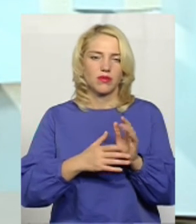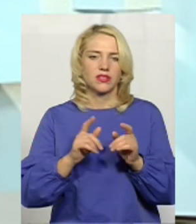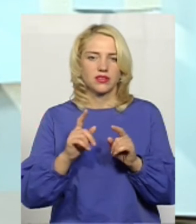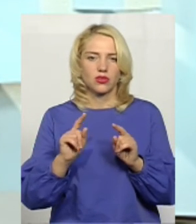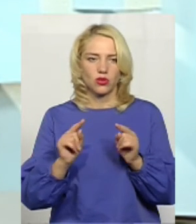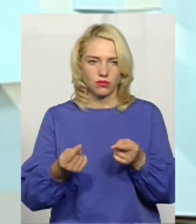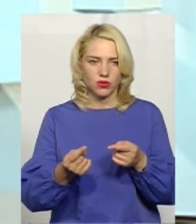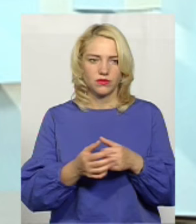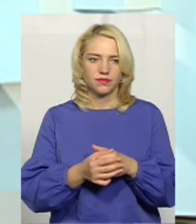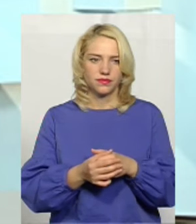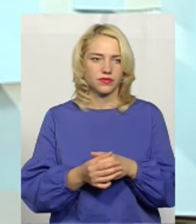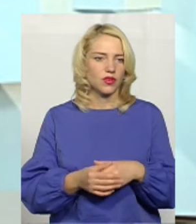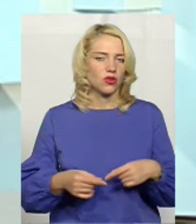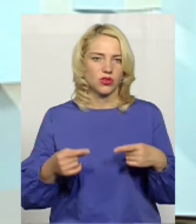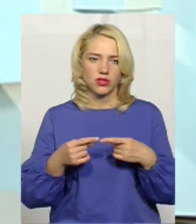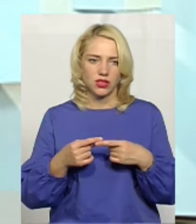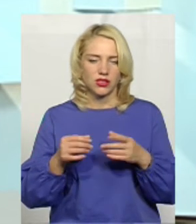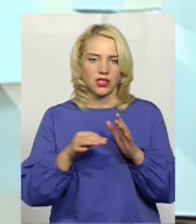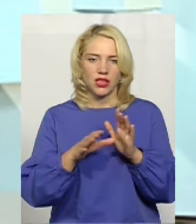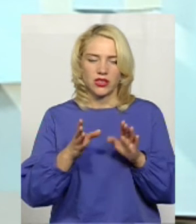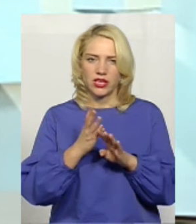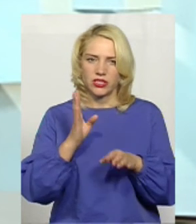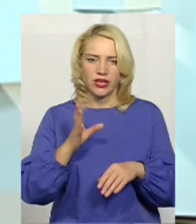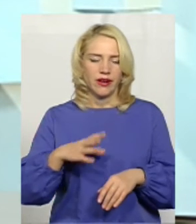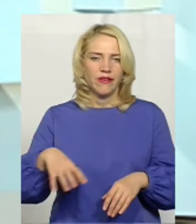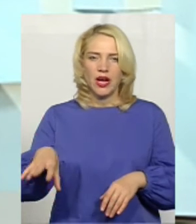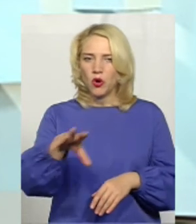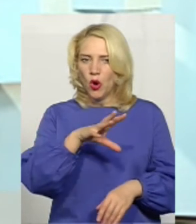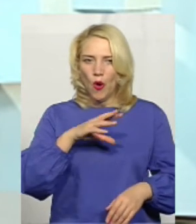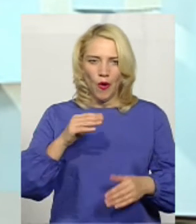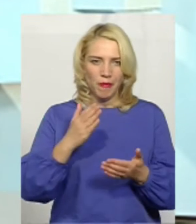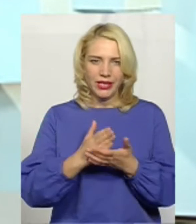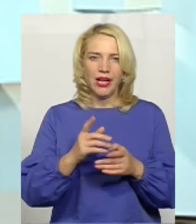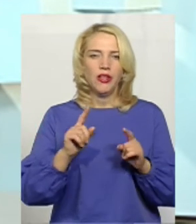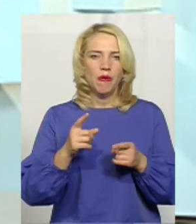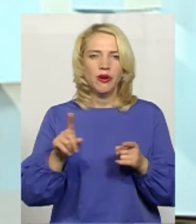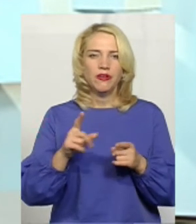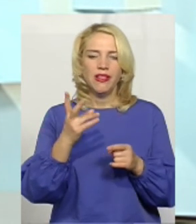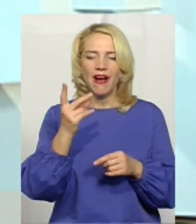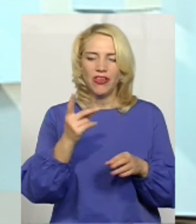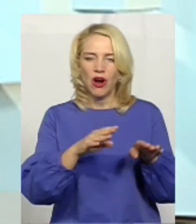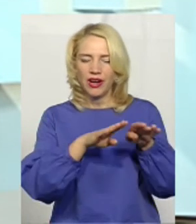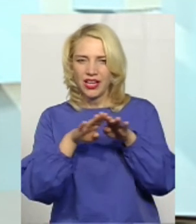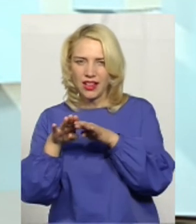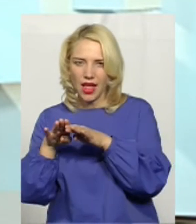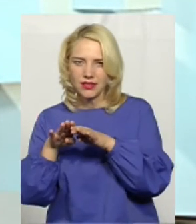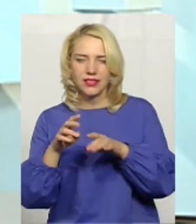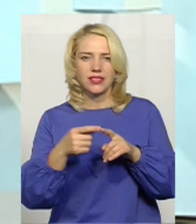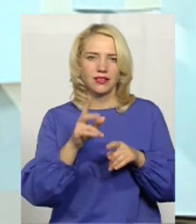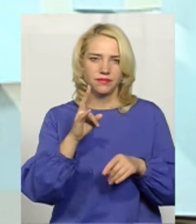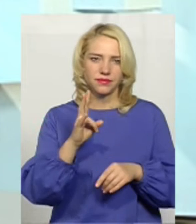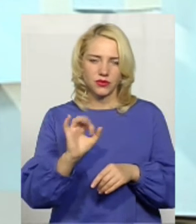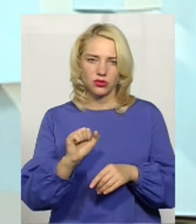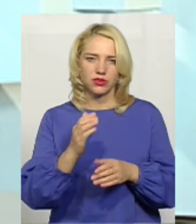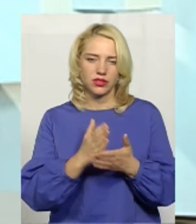тому однозначно електронна черга вже кругом, тому що саме на вторинній амбулаторній